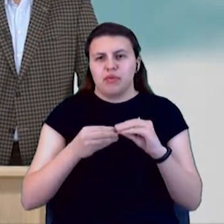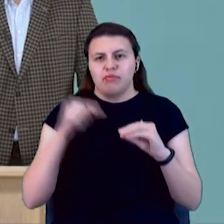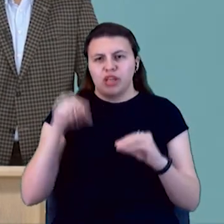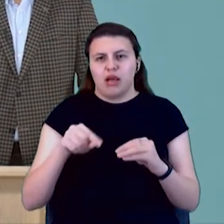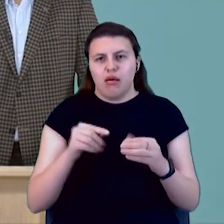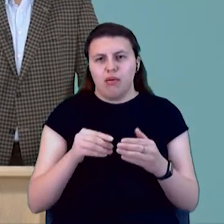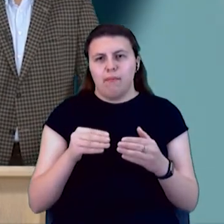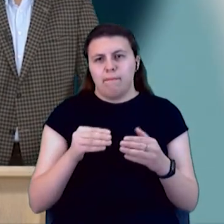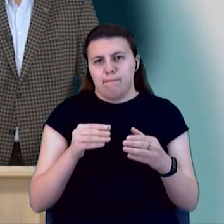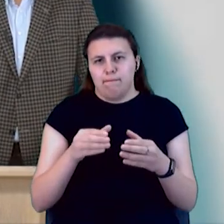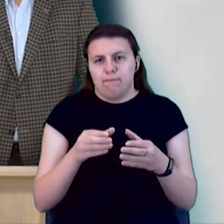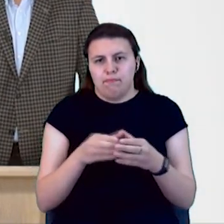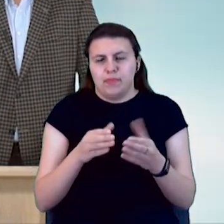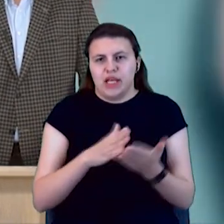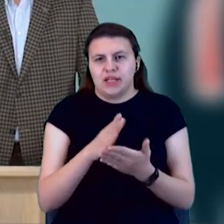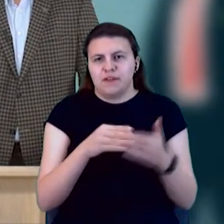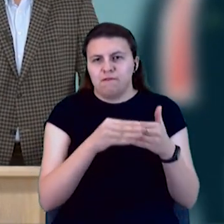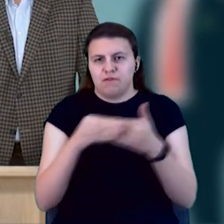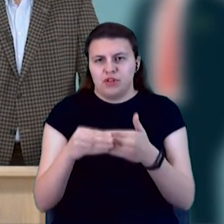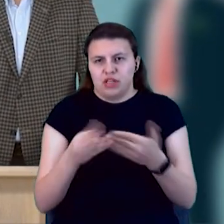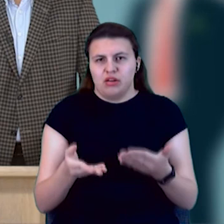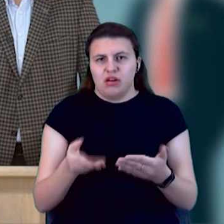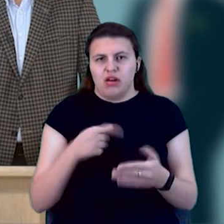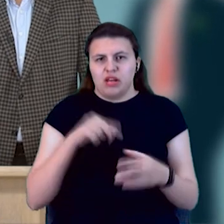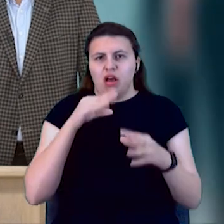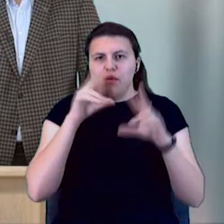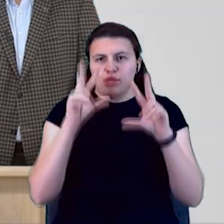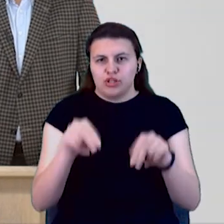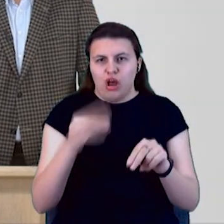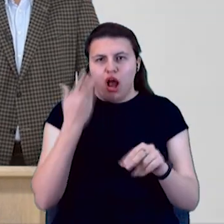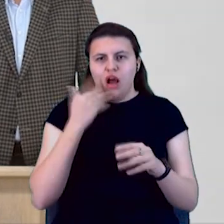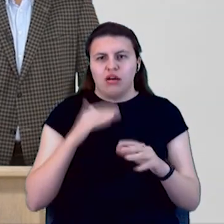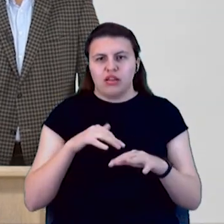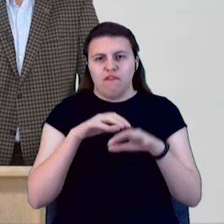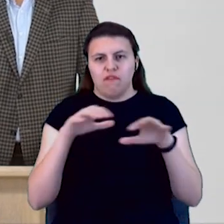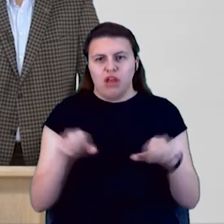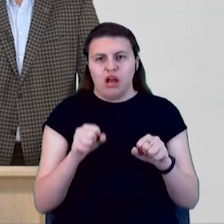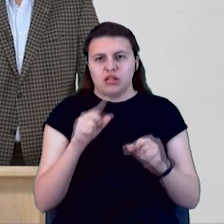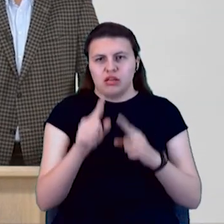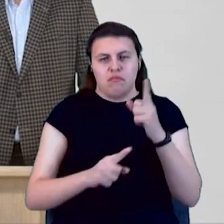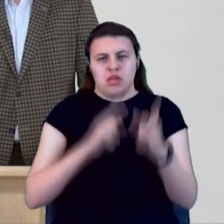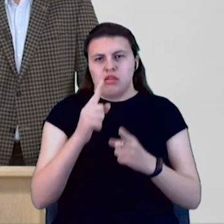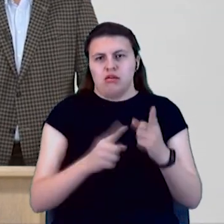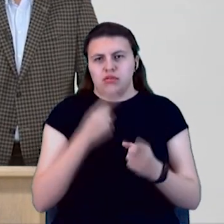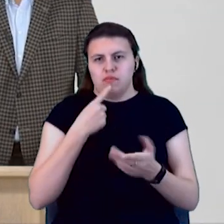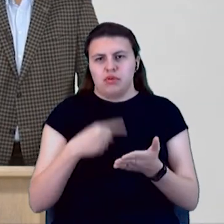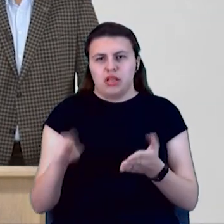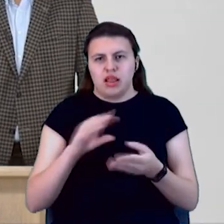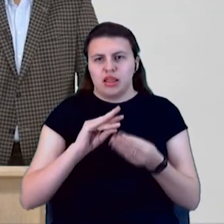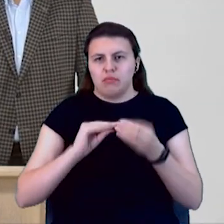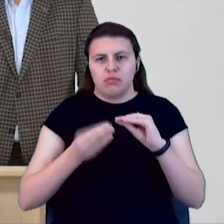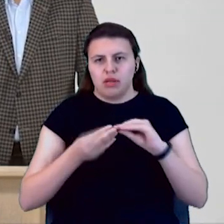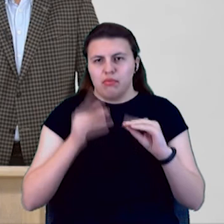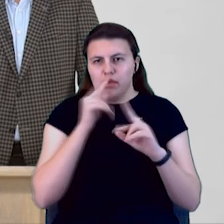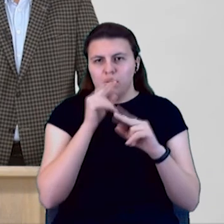перед виборами обіцяють одне, а приходя до власи, зовсім меняються. І не проблема ошибиться, проблема не зробити з